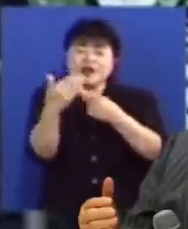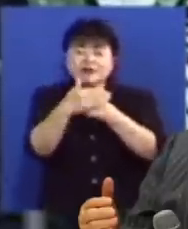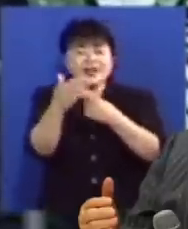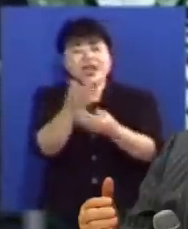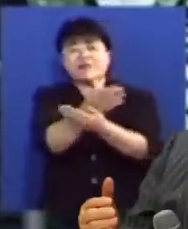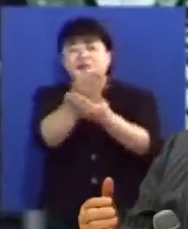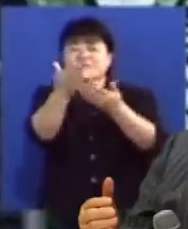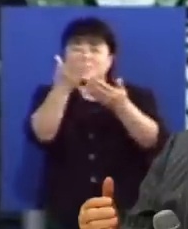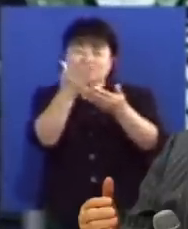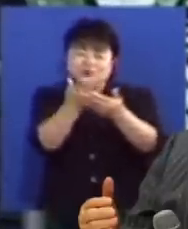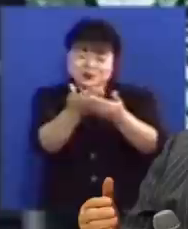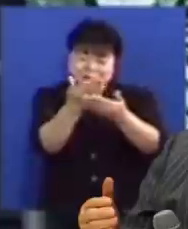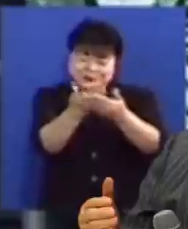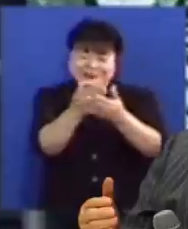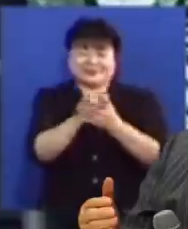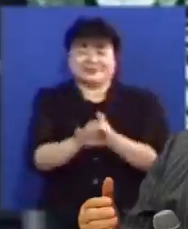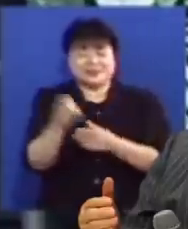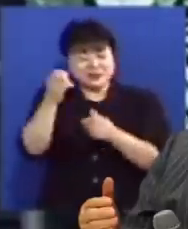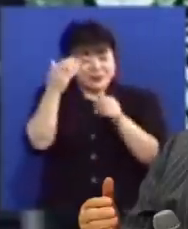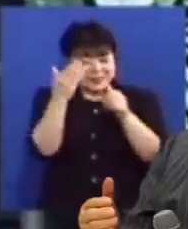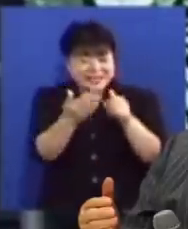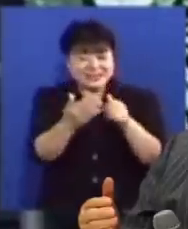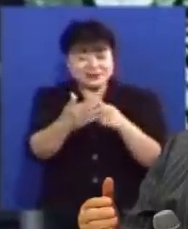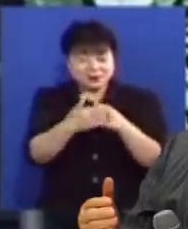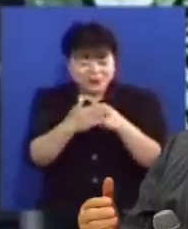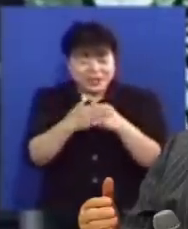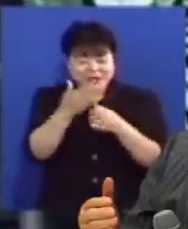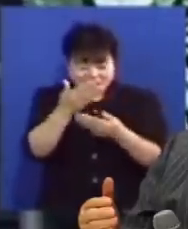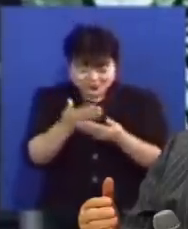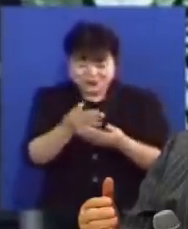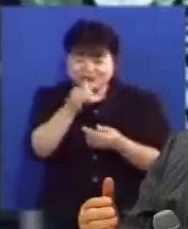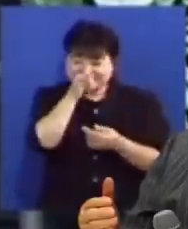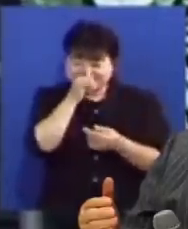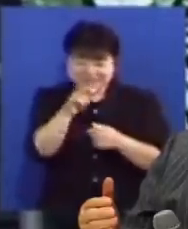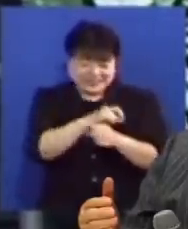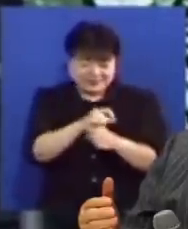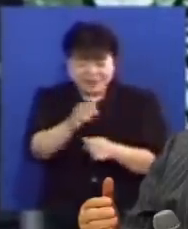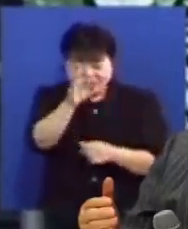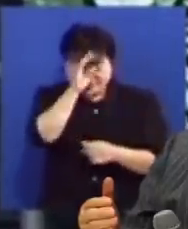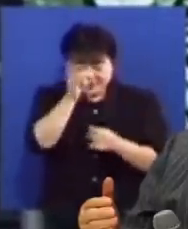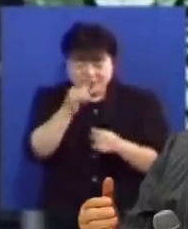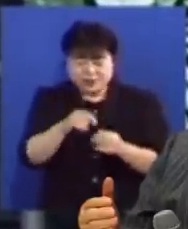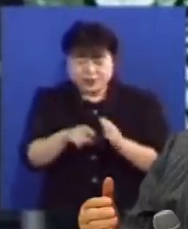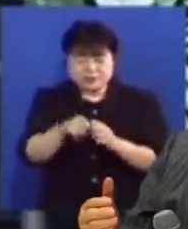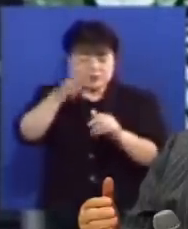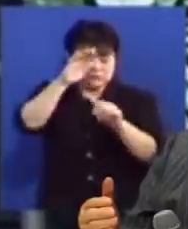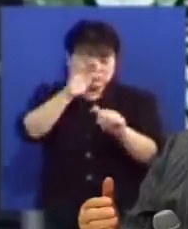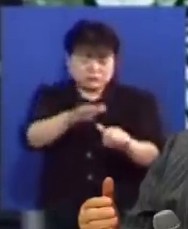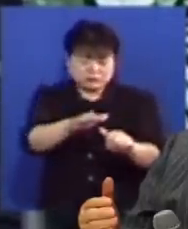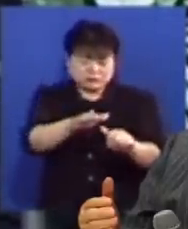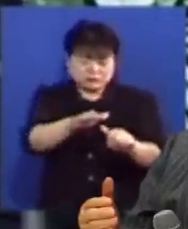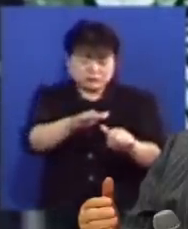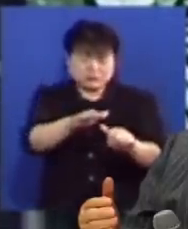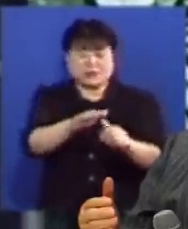베풀어주시옵소서 성령께서 도우시는 것입니다 특별히 병자 위에 기도하고 난 다음에